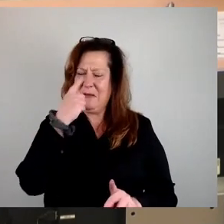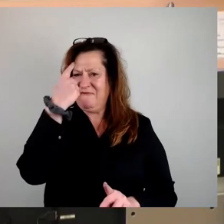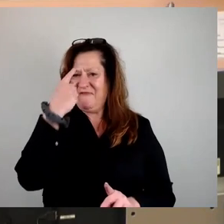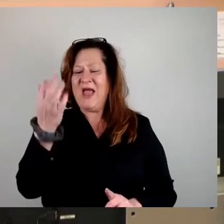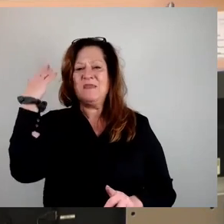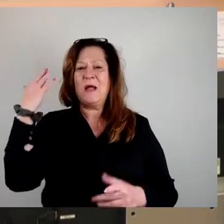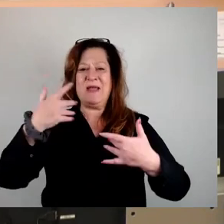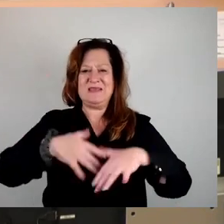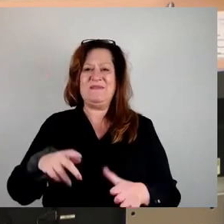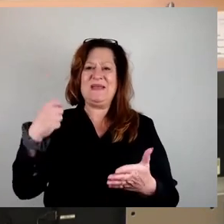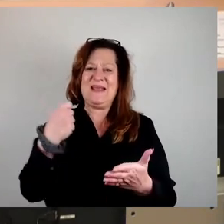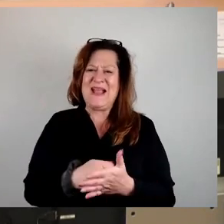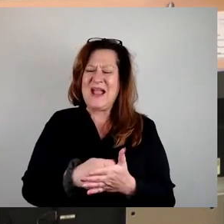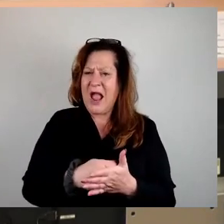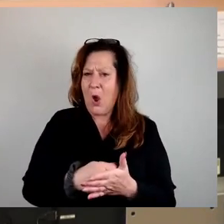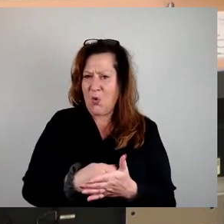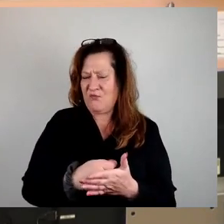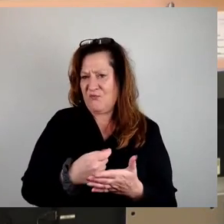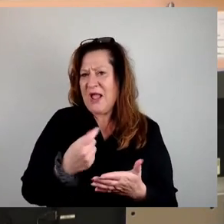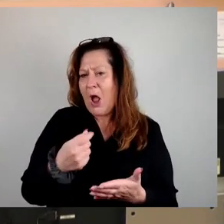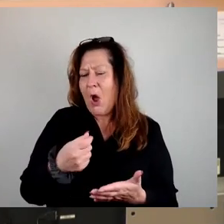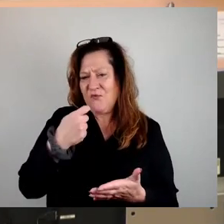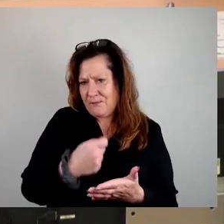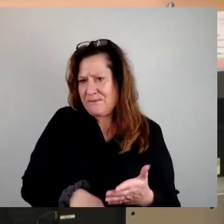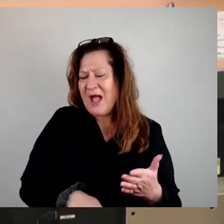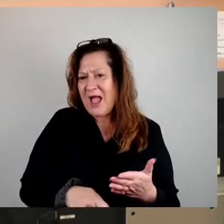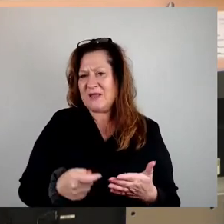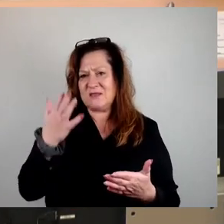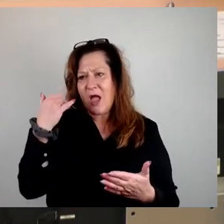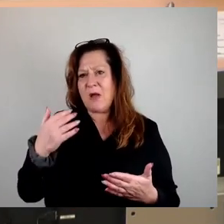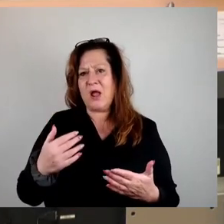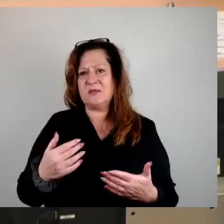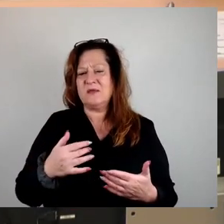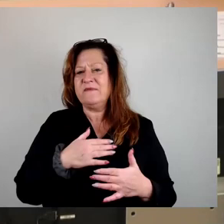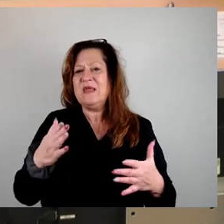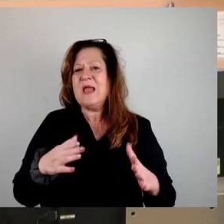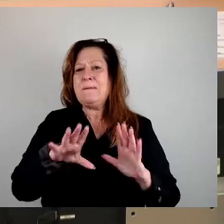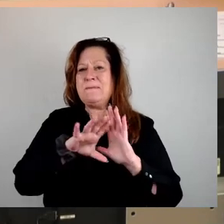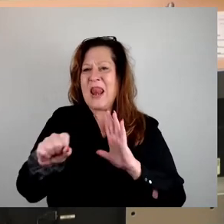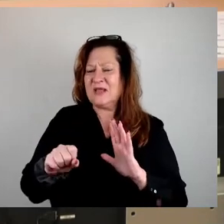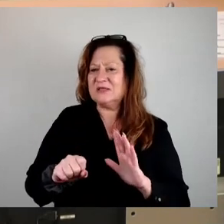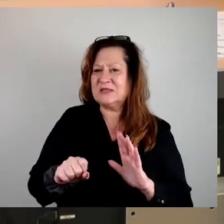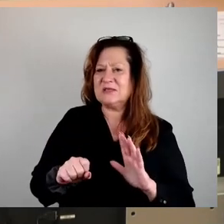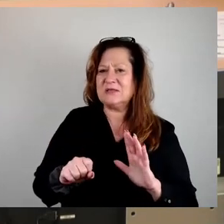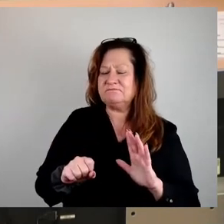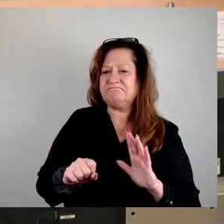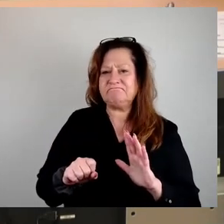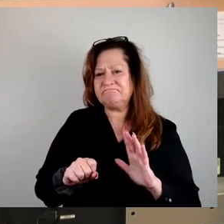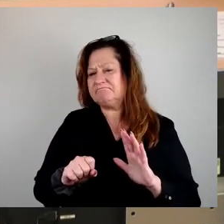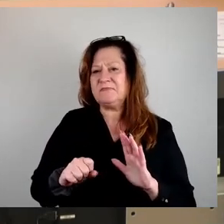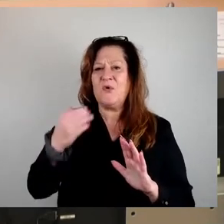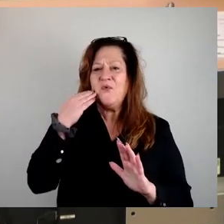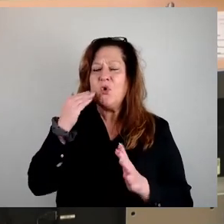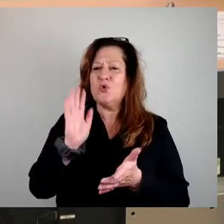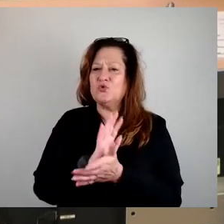bei den damaligen Fortrisswohnungen zum großen Teil in die Bilanz reingedrückt worden ist. Das heißt, die Wohnungen sind sofort am Kapitalmarkt beliehen